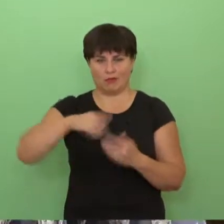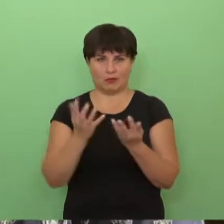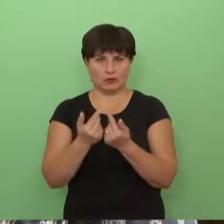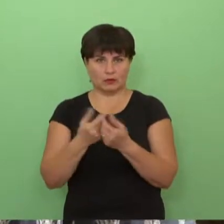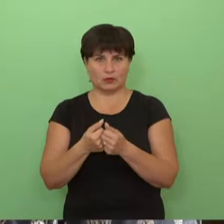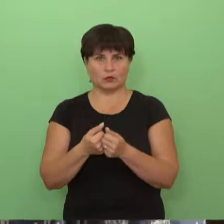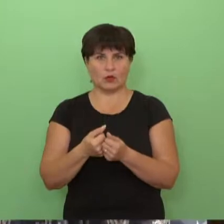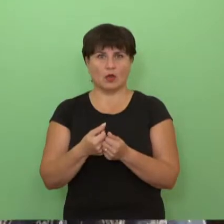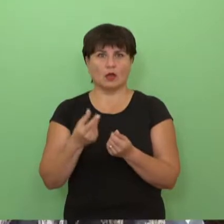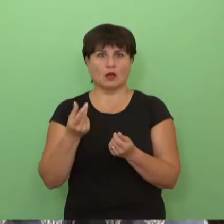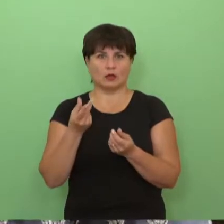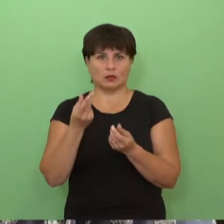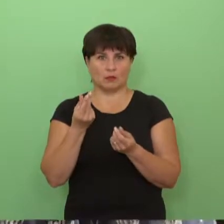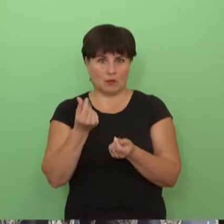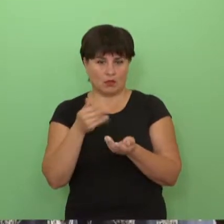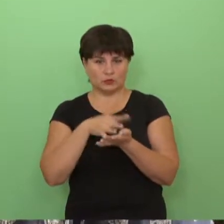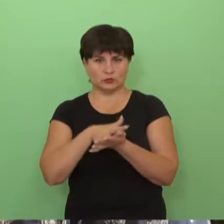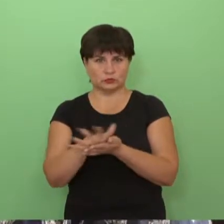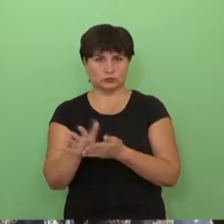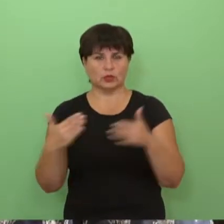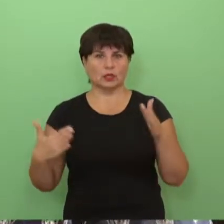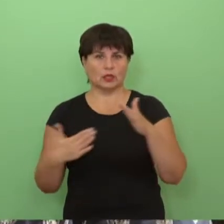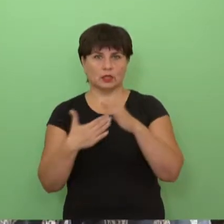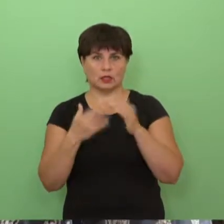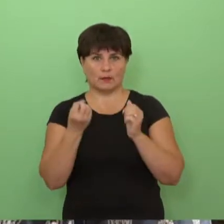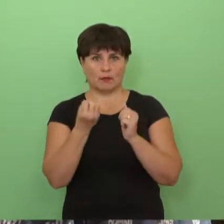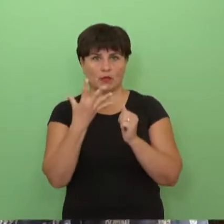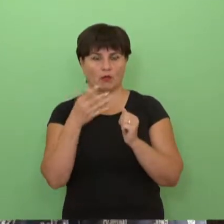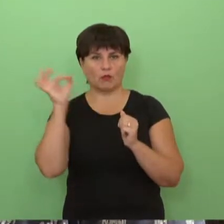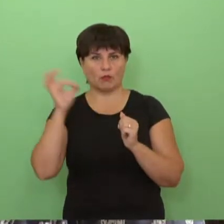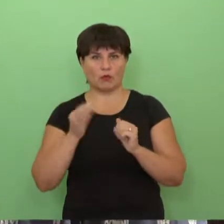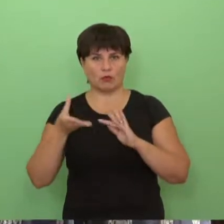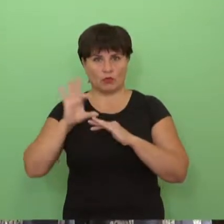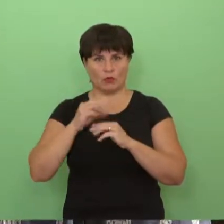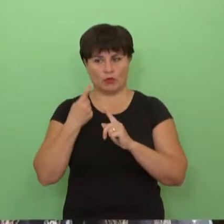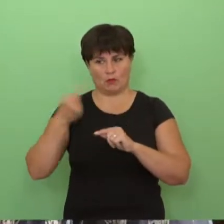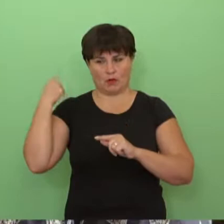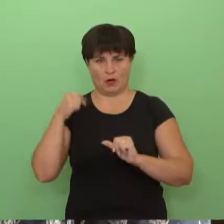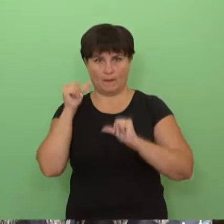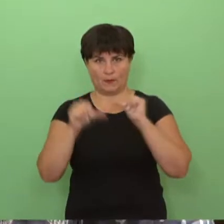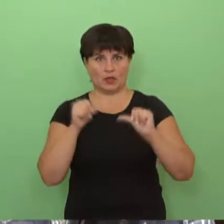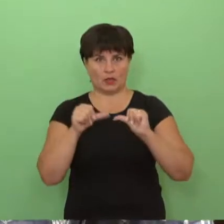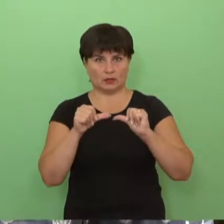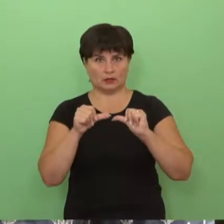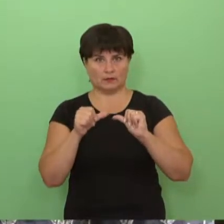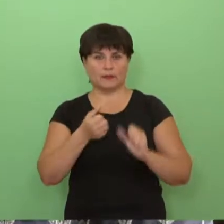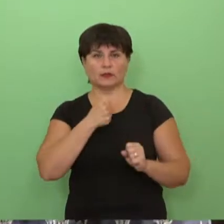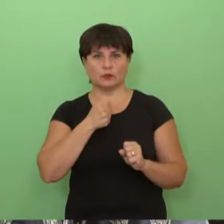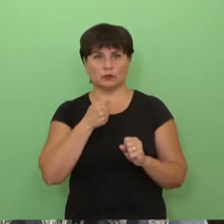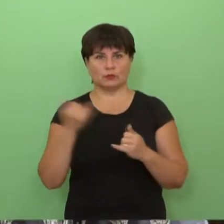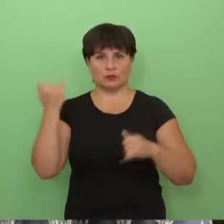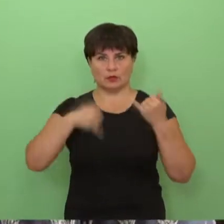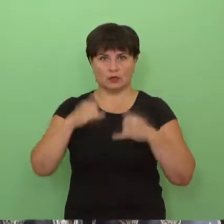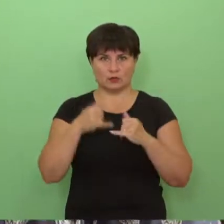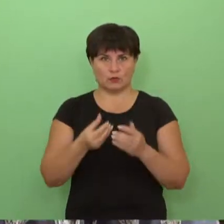na, tas išlaidų dydis irgi yra iki 15 procentų didesnis negu praėjusiais metais. Tai turim